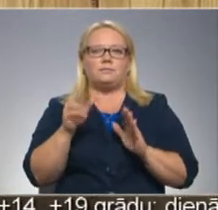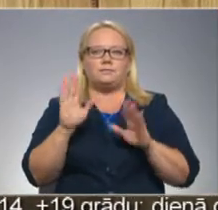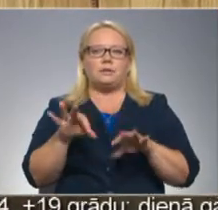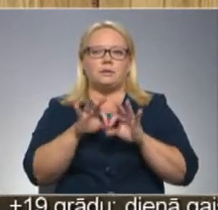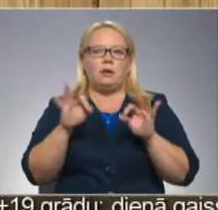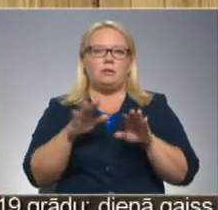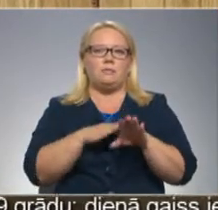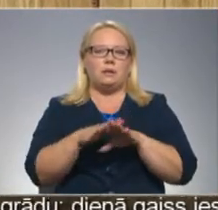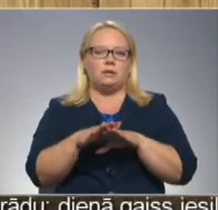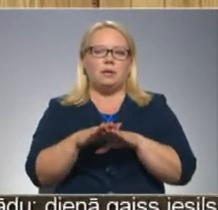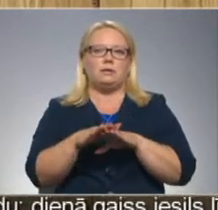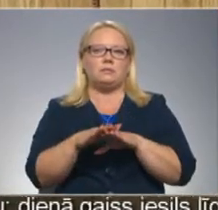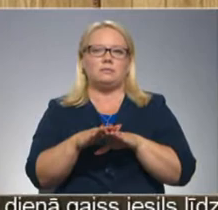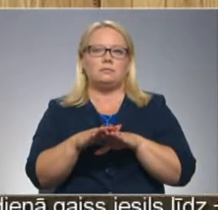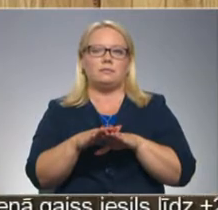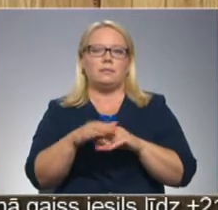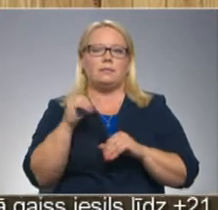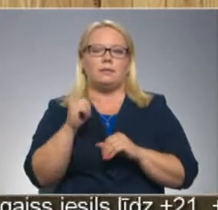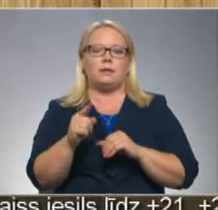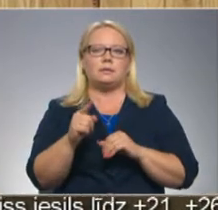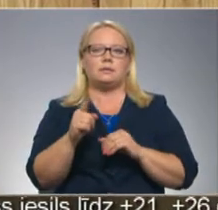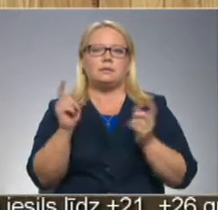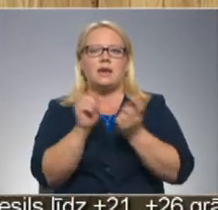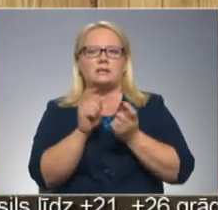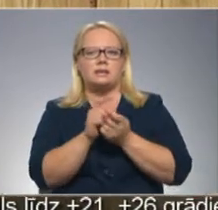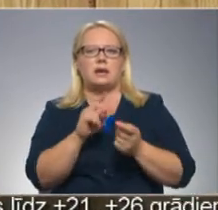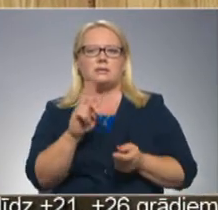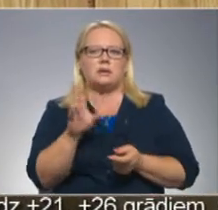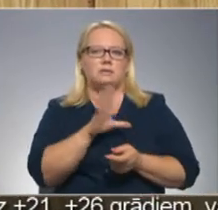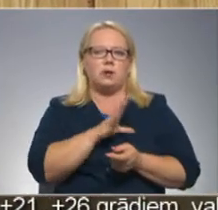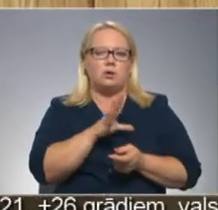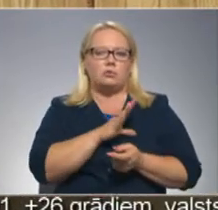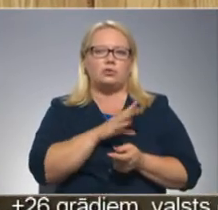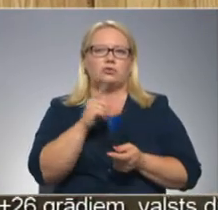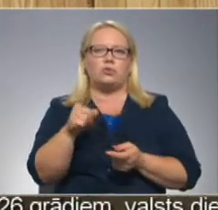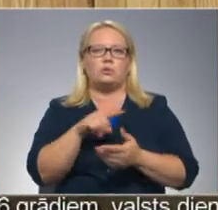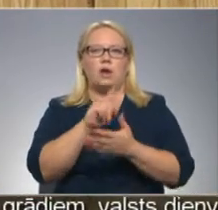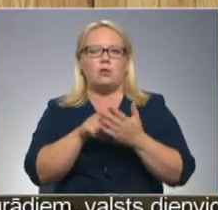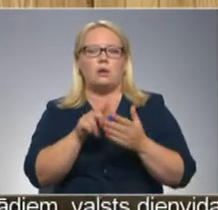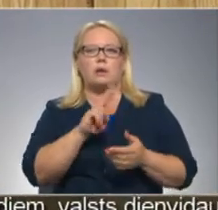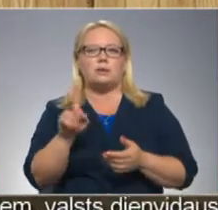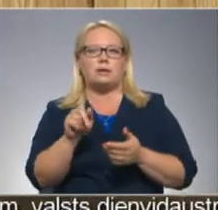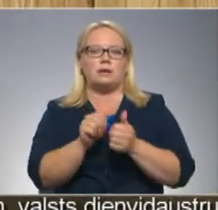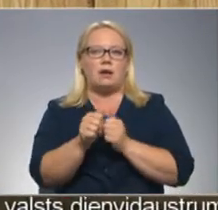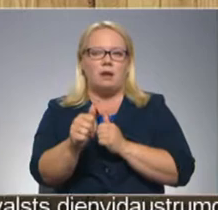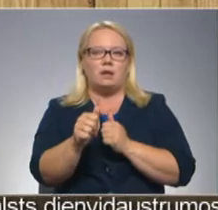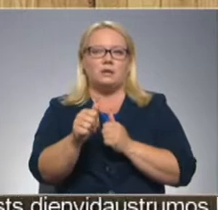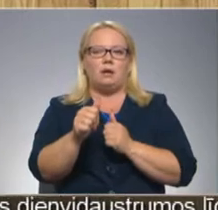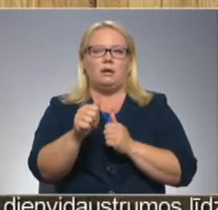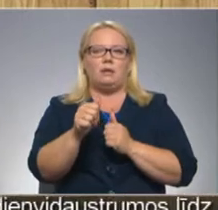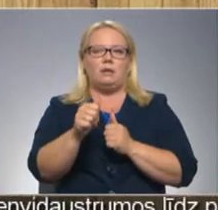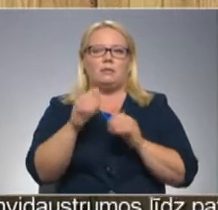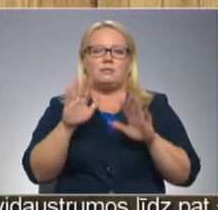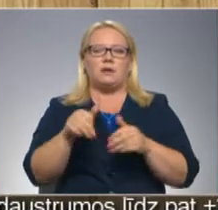pildīt un tās nesas kaņas, kas mums ir bijušas un tos jautājumus, kas mums ir jāvīrs, mēs varētu virzīt